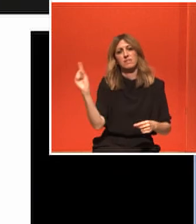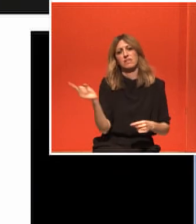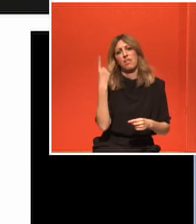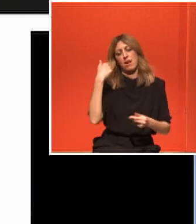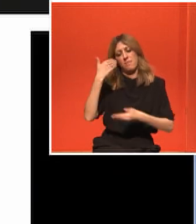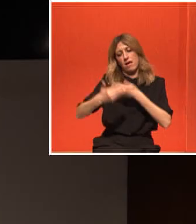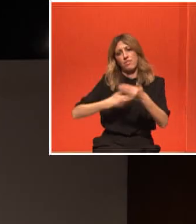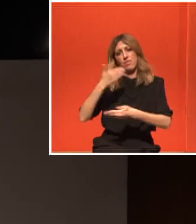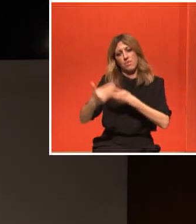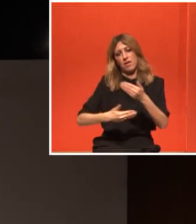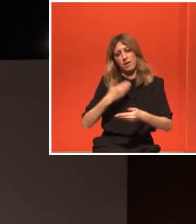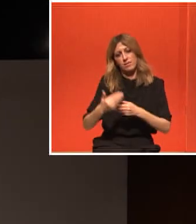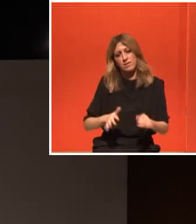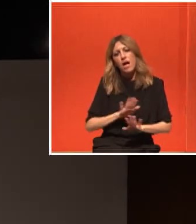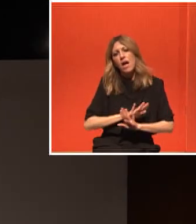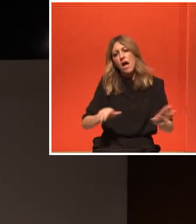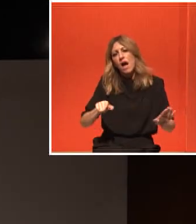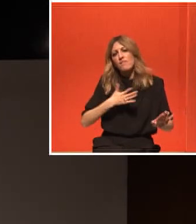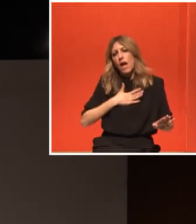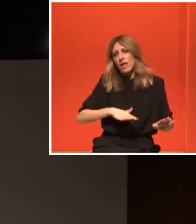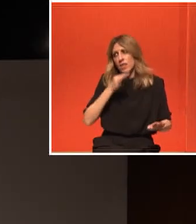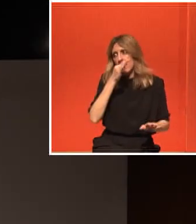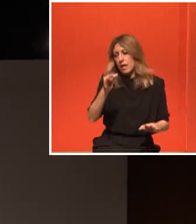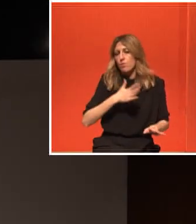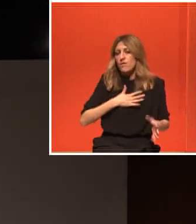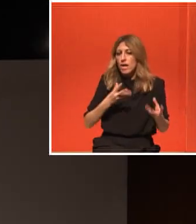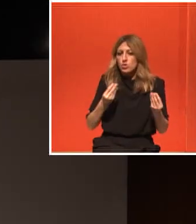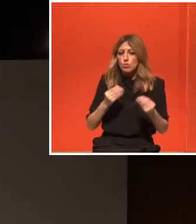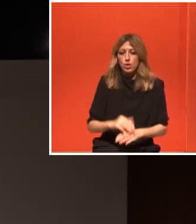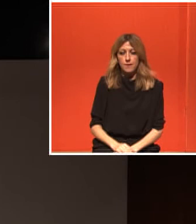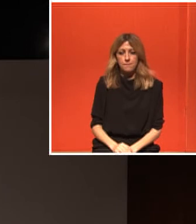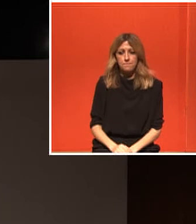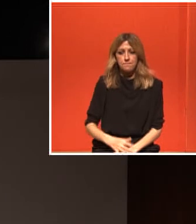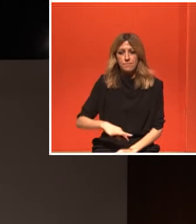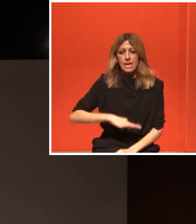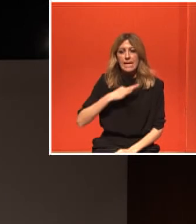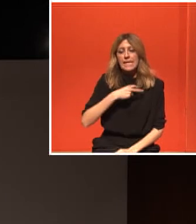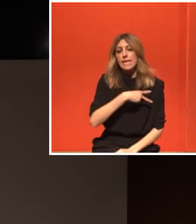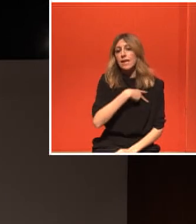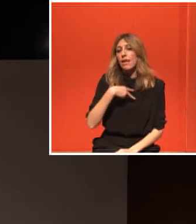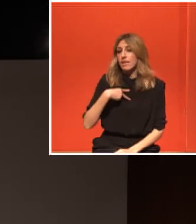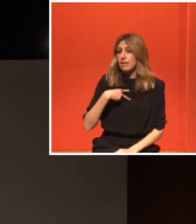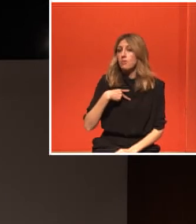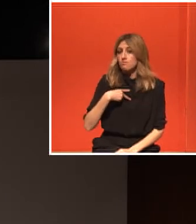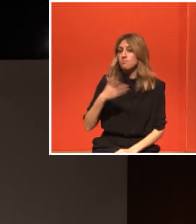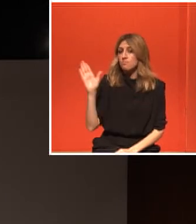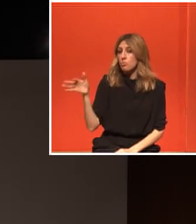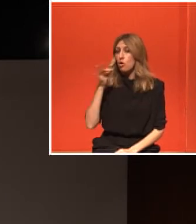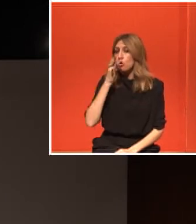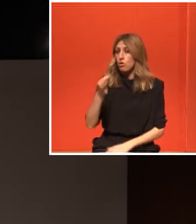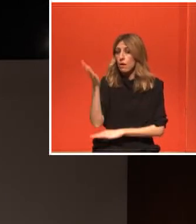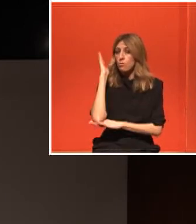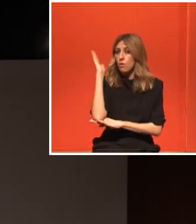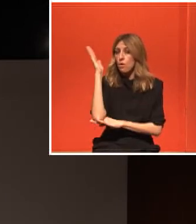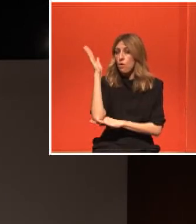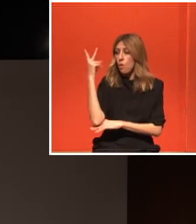και σας ευχαριστώ που με αρκούσατε. Κύριε Καθηγητά, σας ευχαριστούμε πάρα πολύ. Ήταν μια, θα μπορούσα να πω, καταπληκτική παρουσίαση. Ήσασταν τόσο